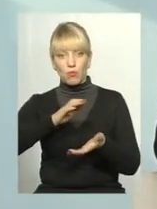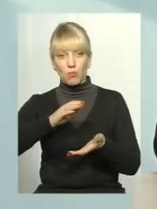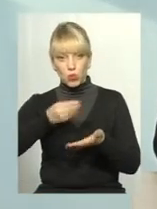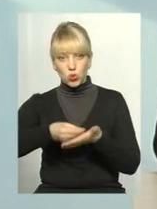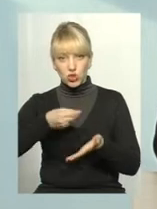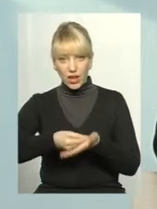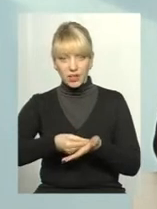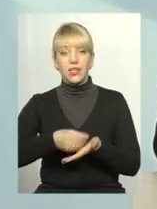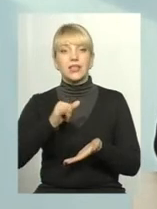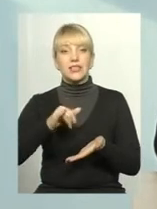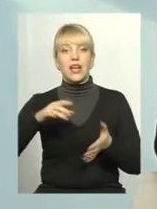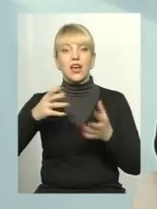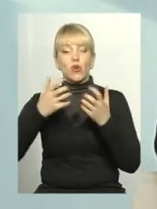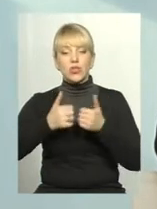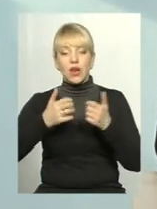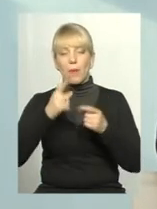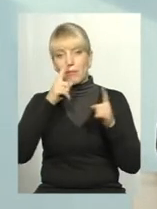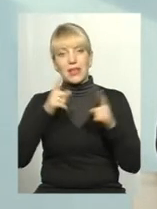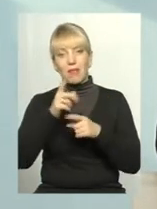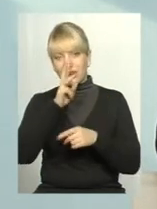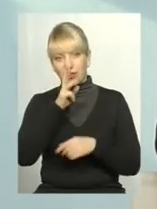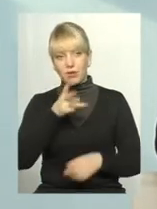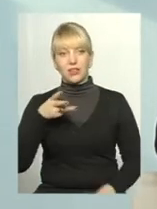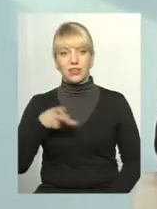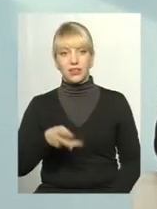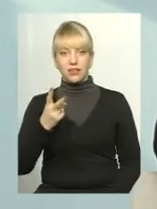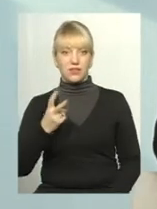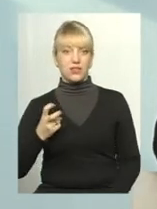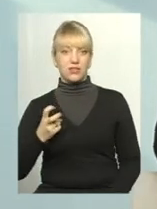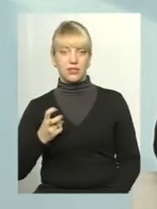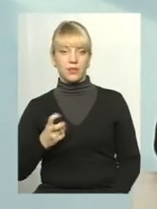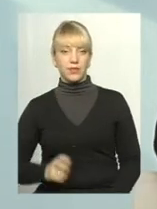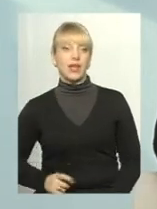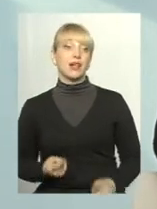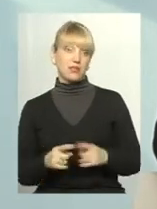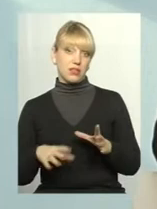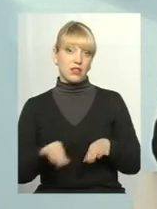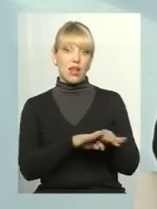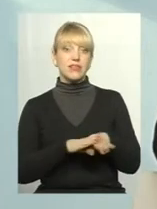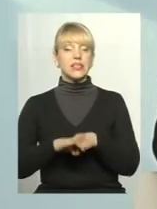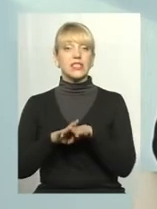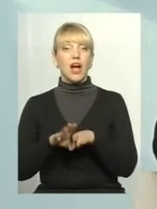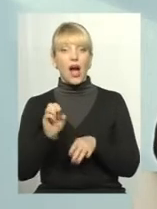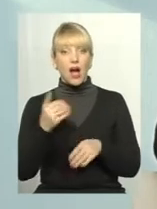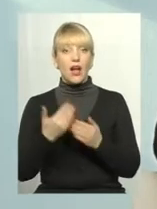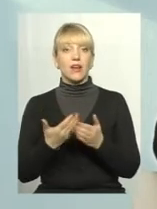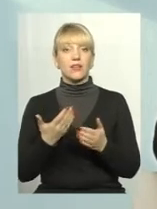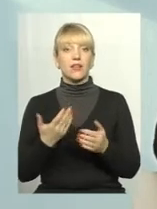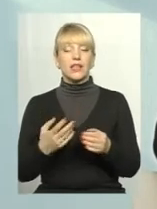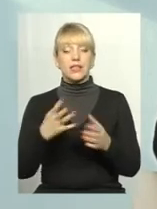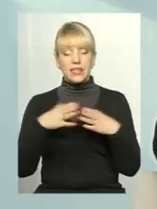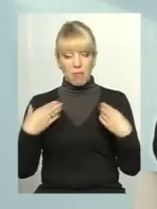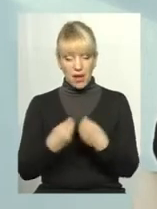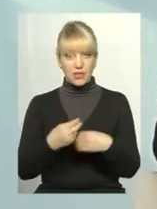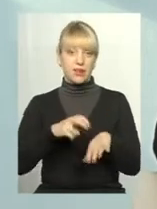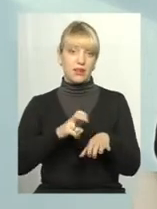розрахунку мінімальна зарплата 3,200. Але це для всіх. А от конкретно для сімейних